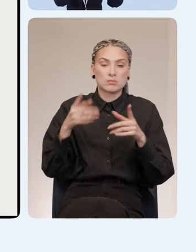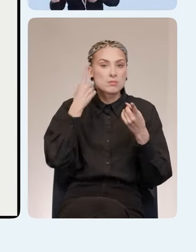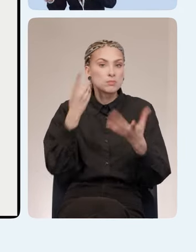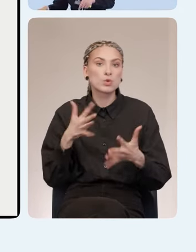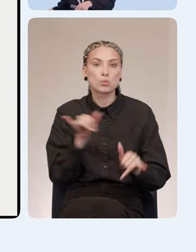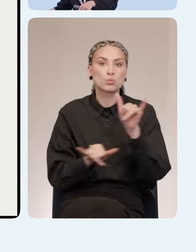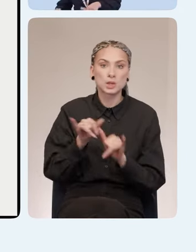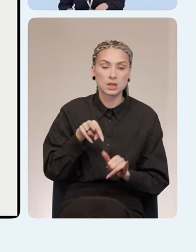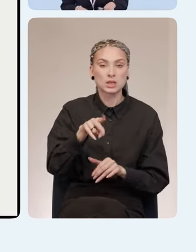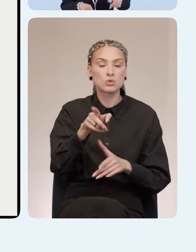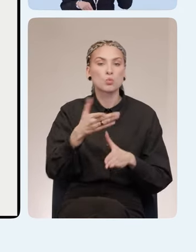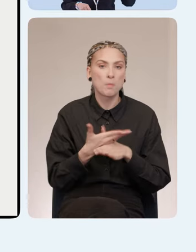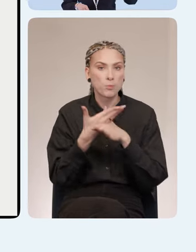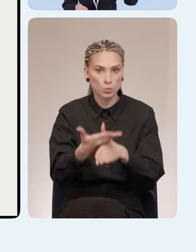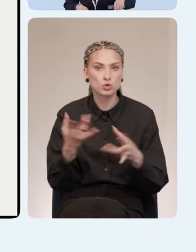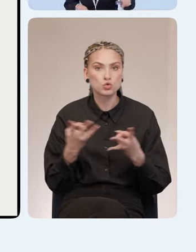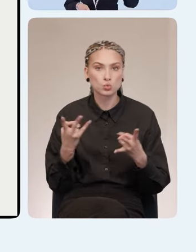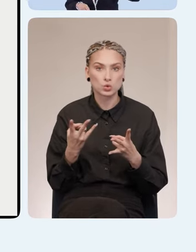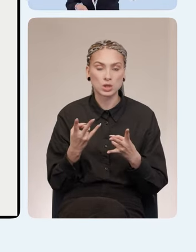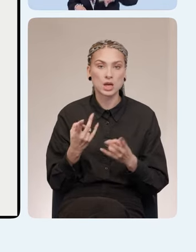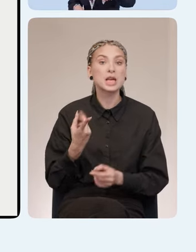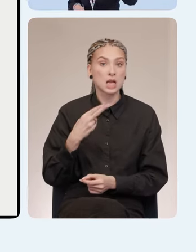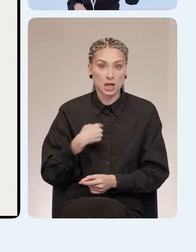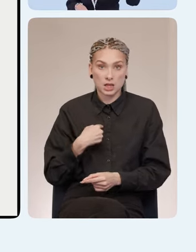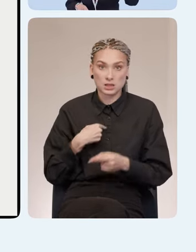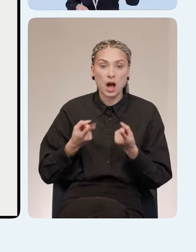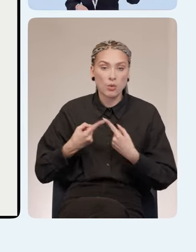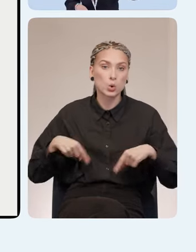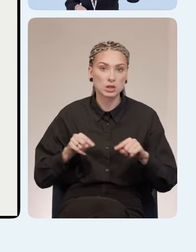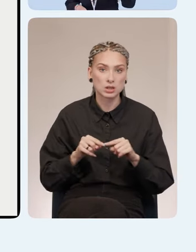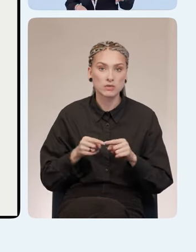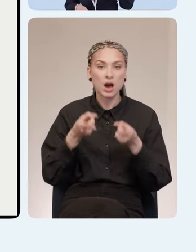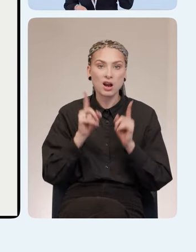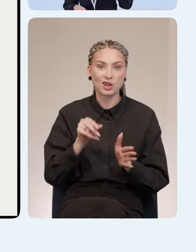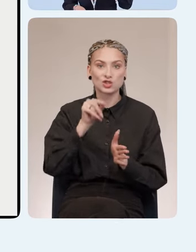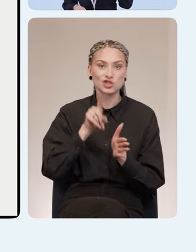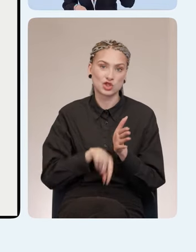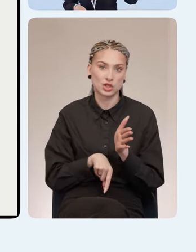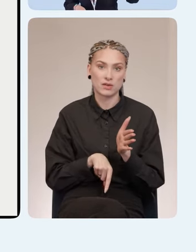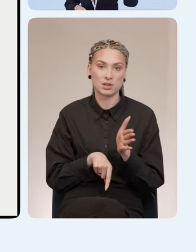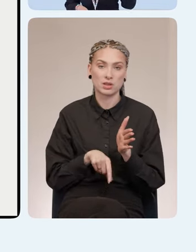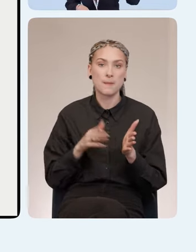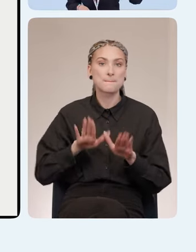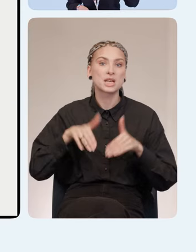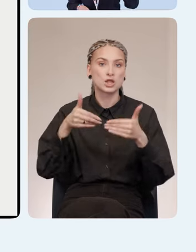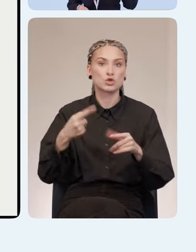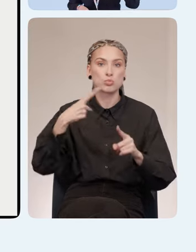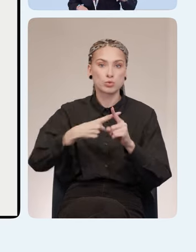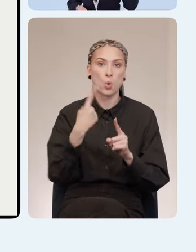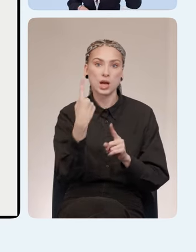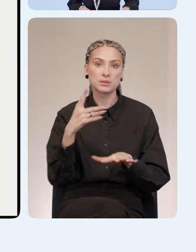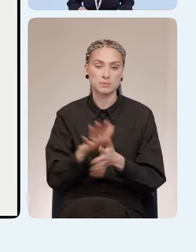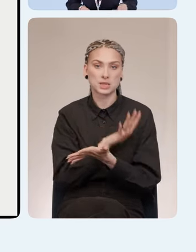помощь будет очень нужна. И для вас, как для организаторов, реально дешевле предложить плюс один